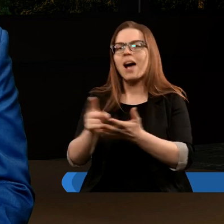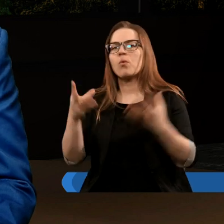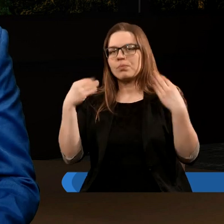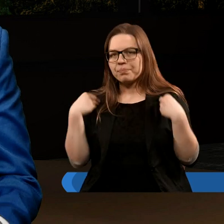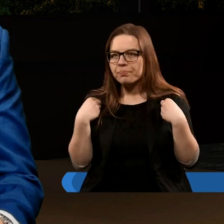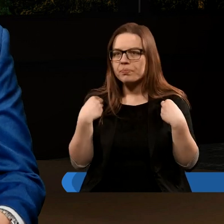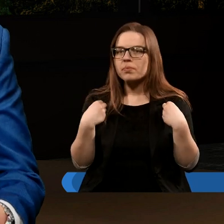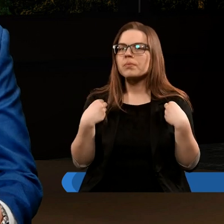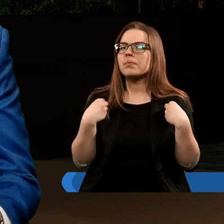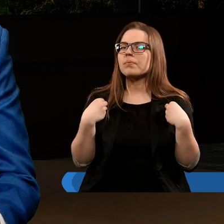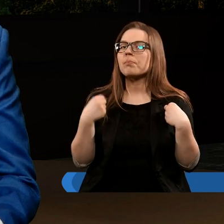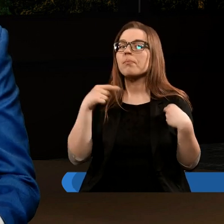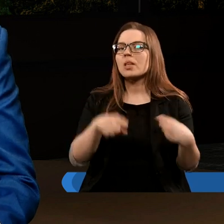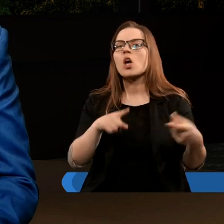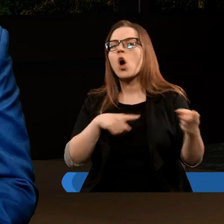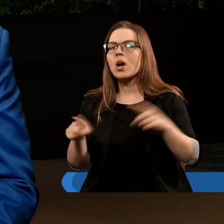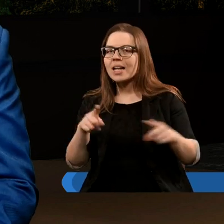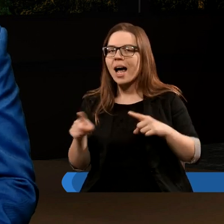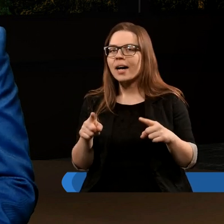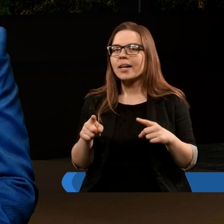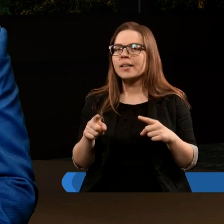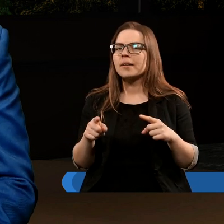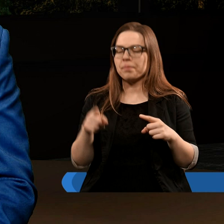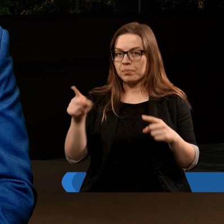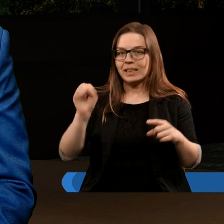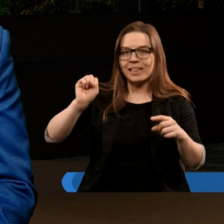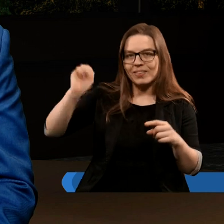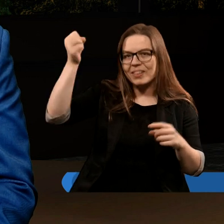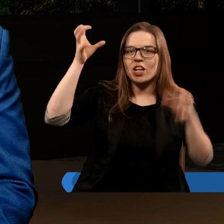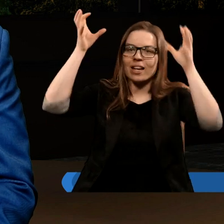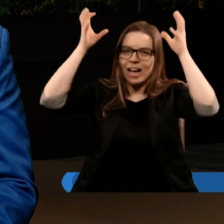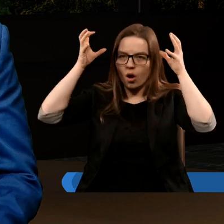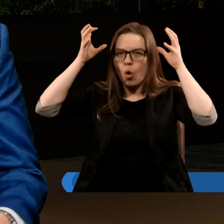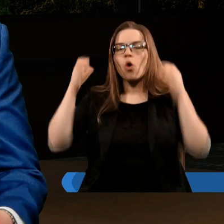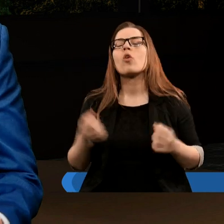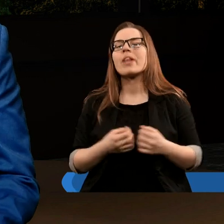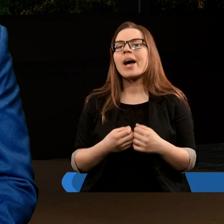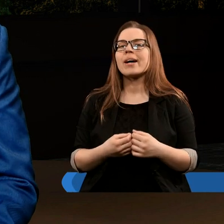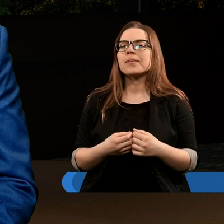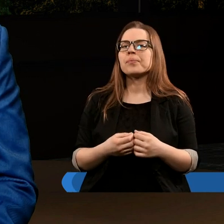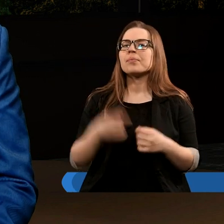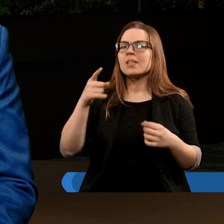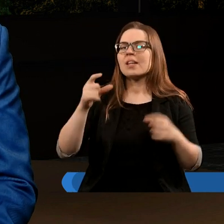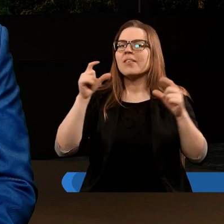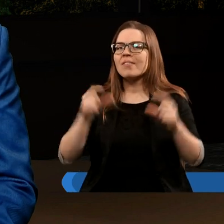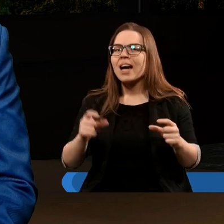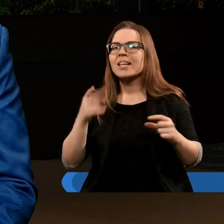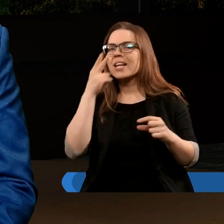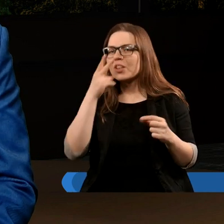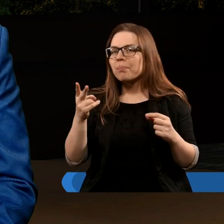ale jest gdzieś ta oznaka na głowie jako zwycięzcy, ta korona, ten wieniec. Znowu, gdy patrzymy w wersecie